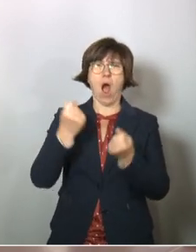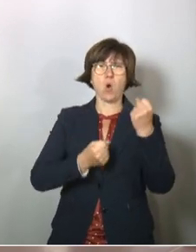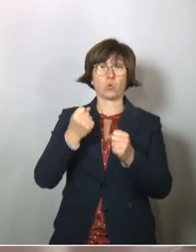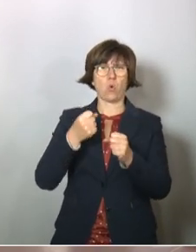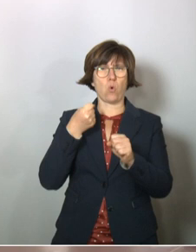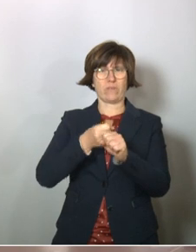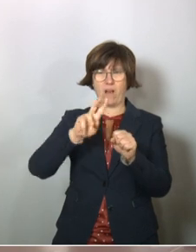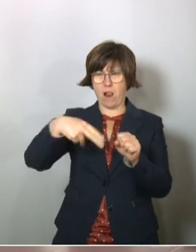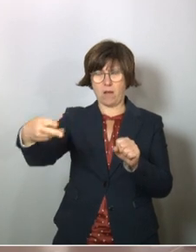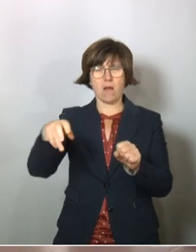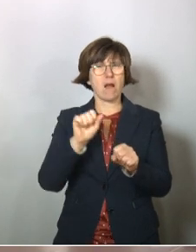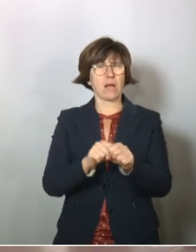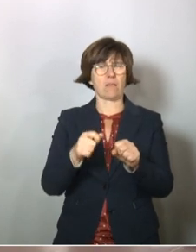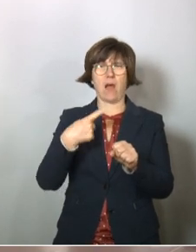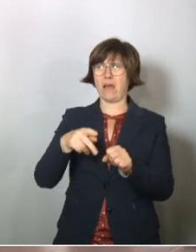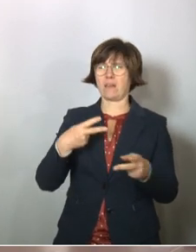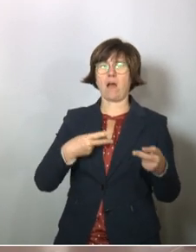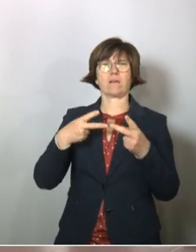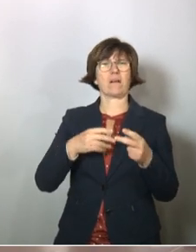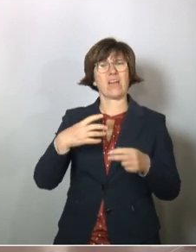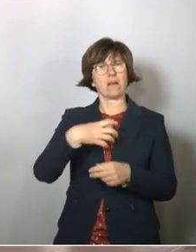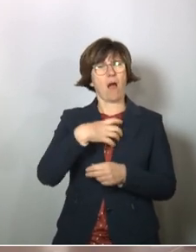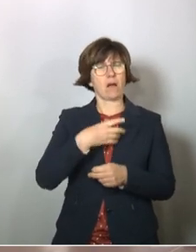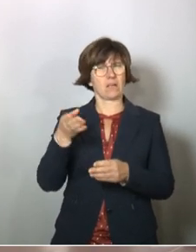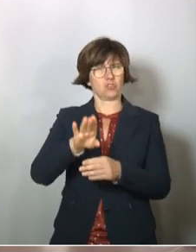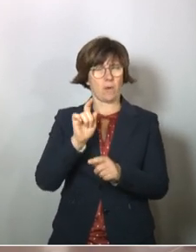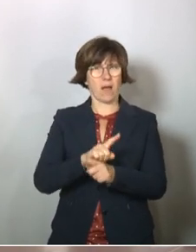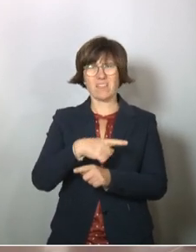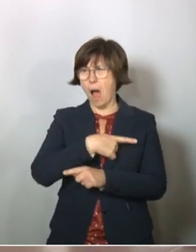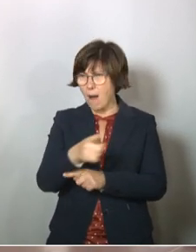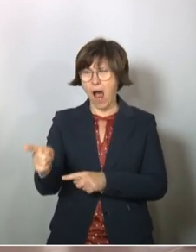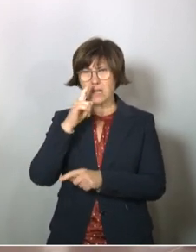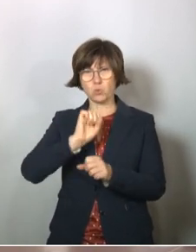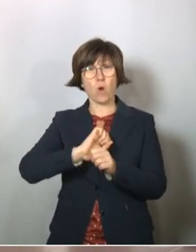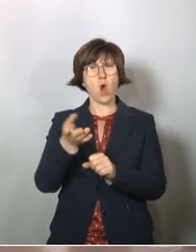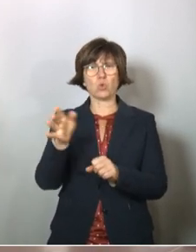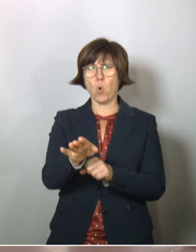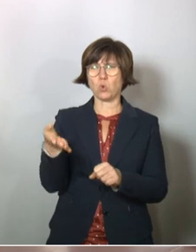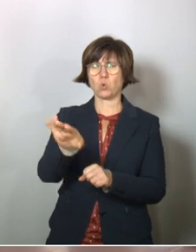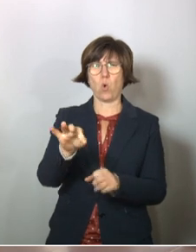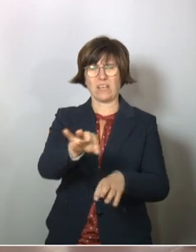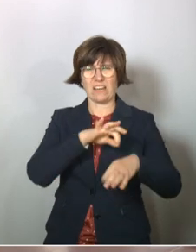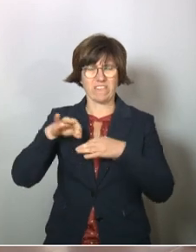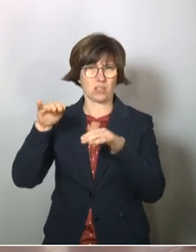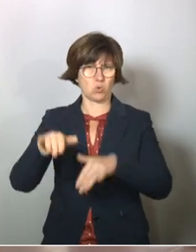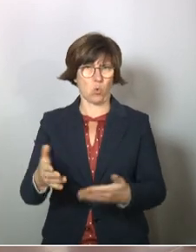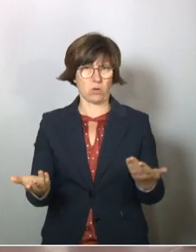Autounfall. Er kann in einer anderen Krankheit gestorben sein. Es sind alles nur Tote, die infiziert waren.